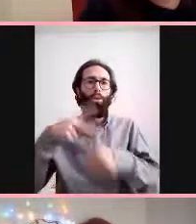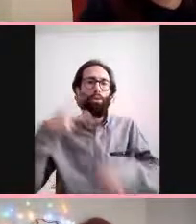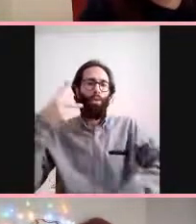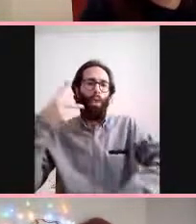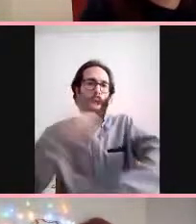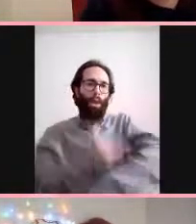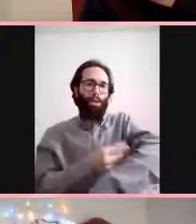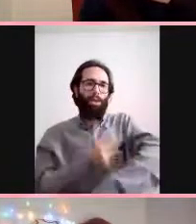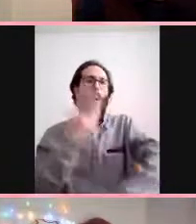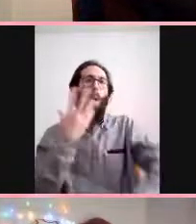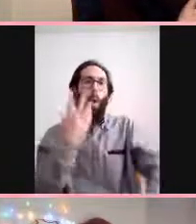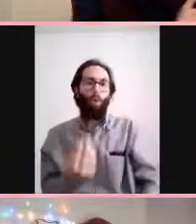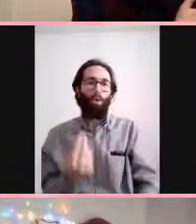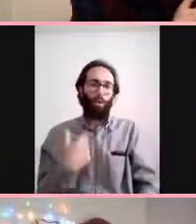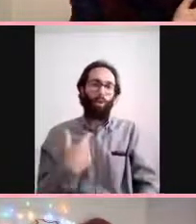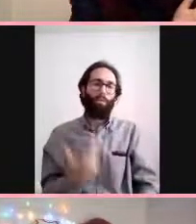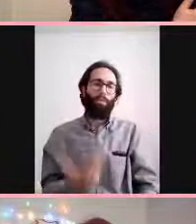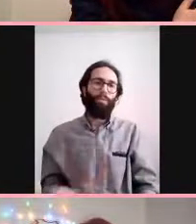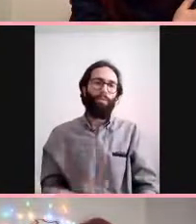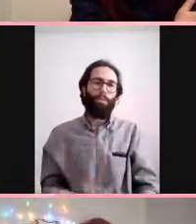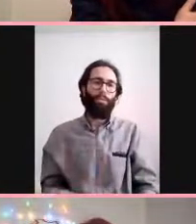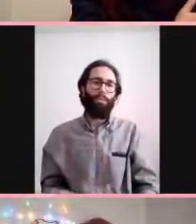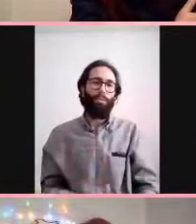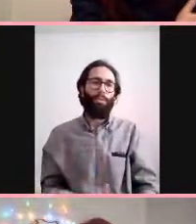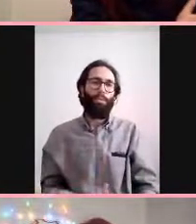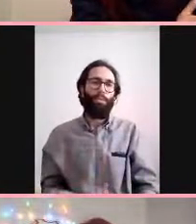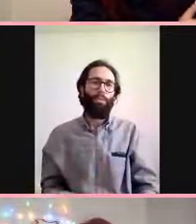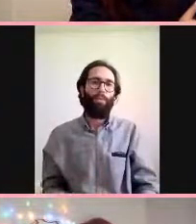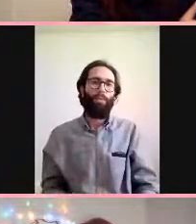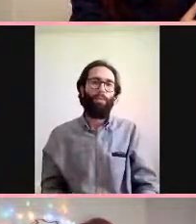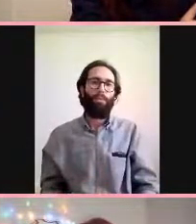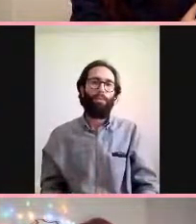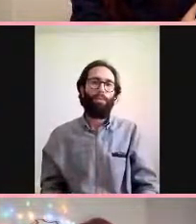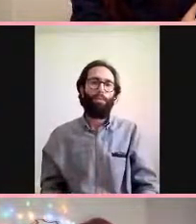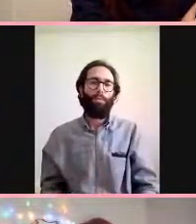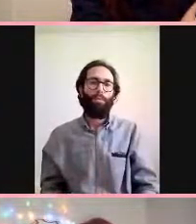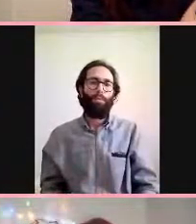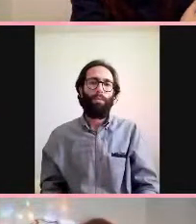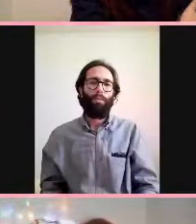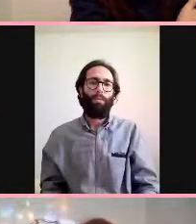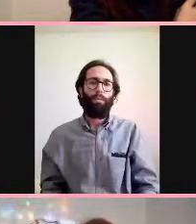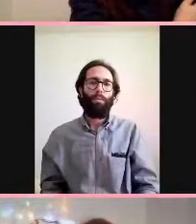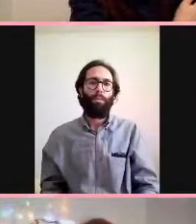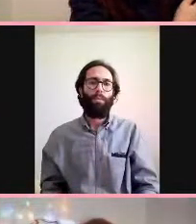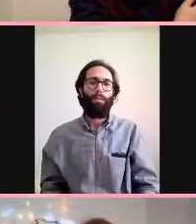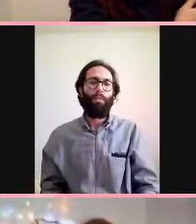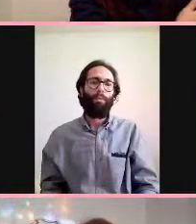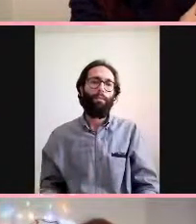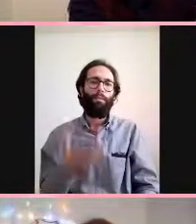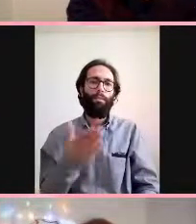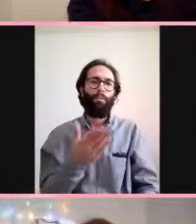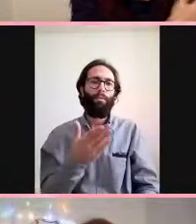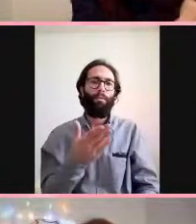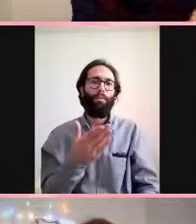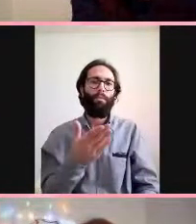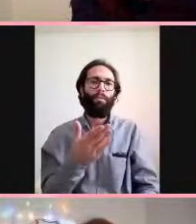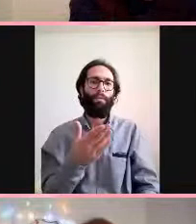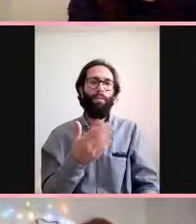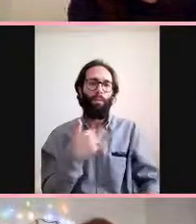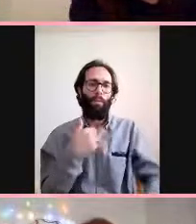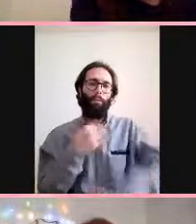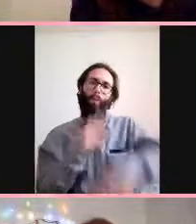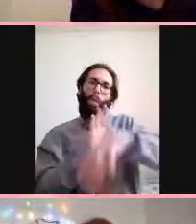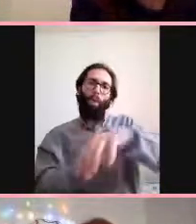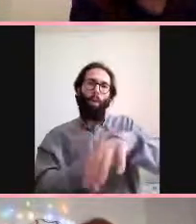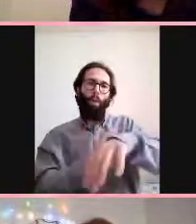tedirgin olur sonra bu kolum işte zayıflatılmış da o da ama o bakteri tabii yani şöyle kalkmıyordu yani bu kol